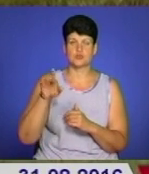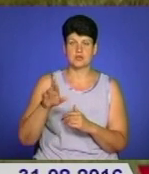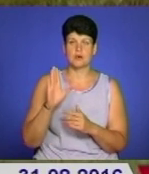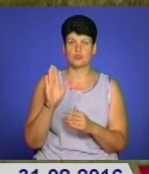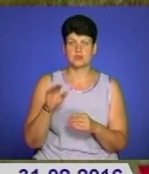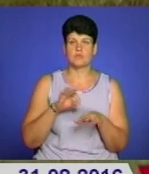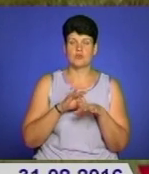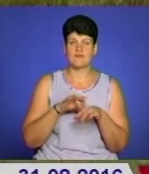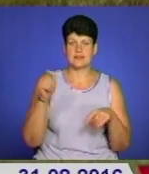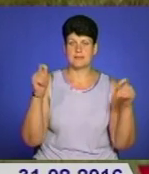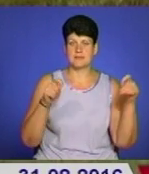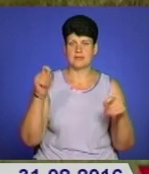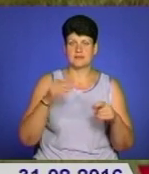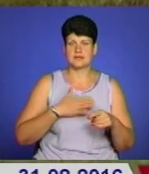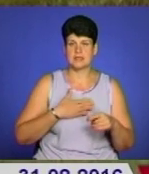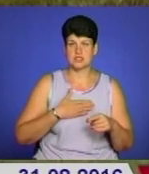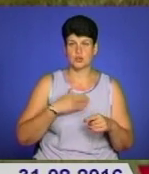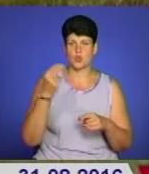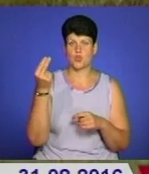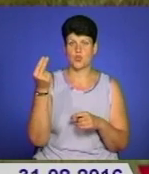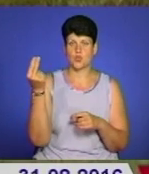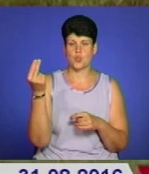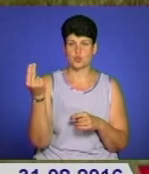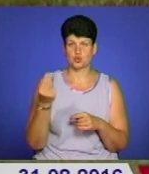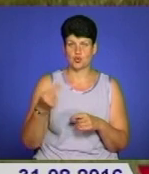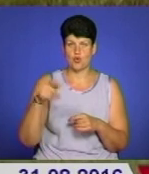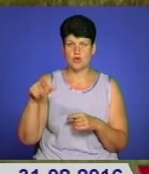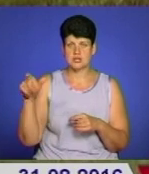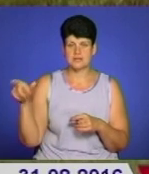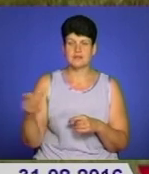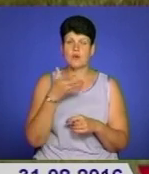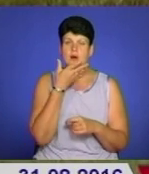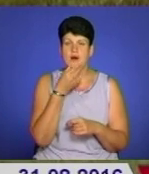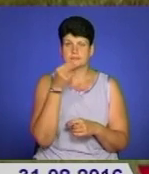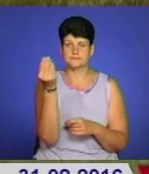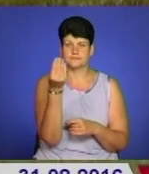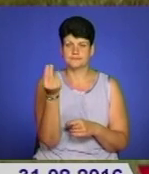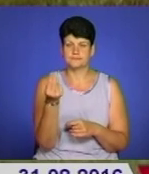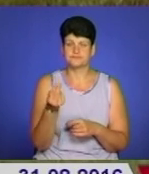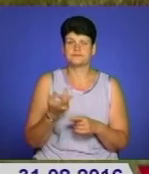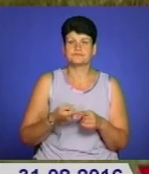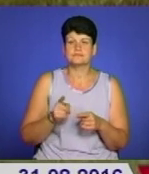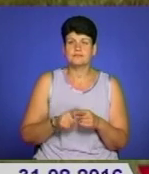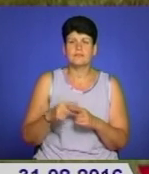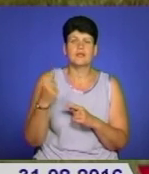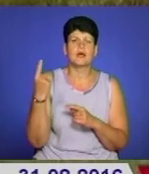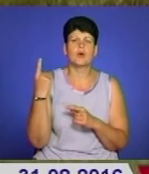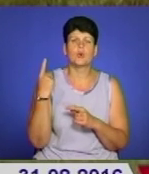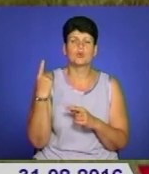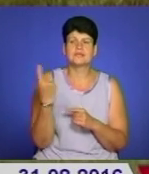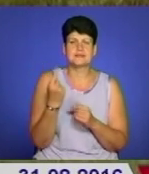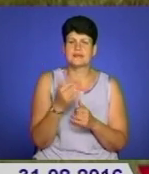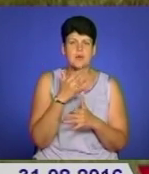пленер наших відомих художників, у ще різь Богданом Ткачуком, і вони його майстерно розписали. Фактично, це один з небагатьох в Україні таких подібних